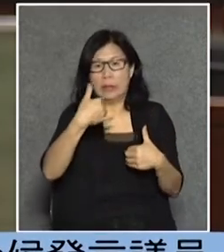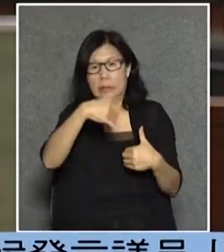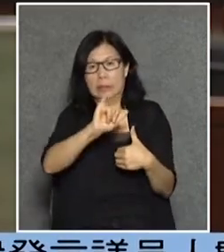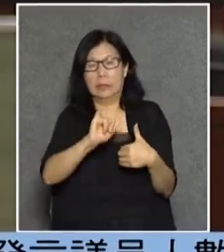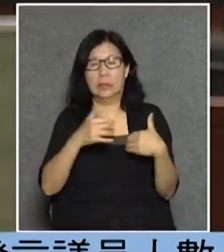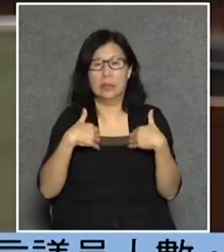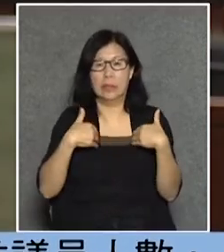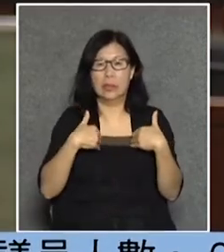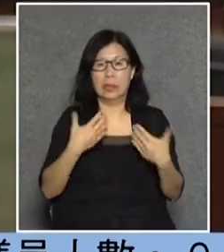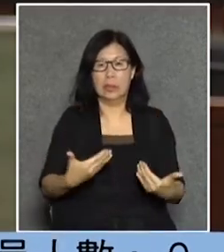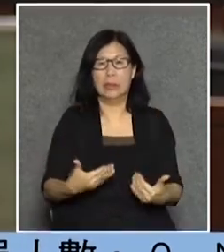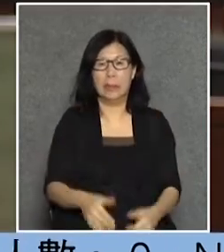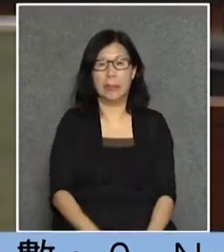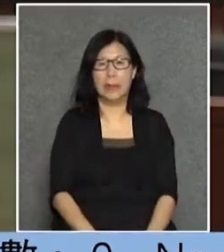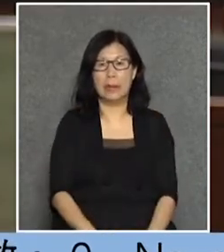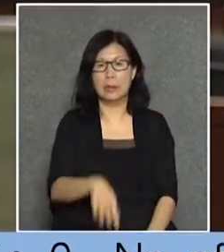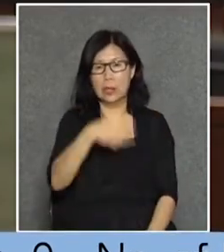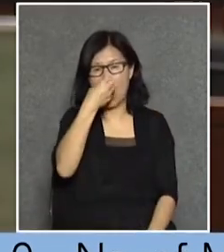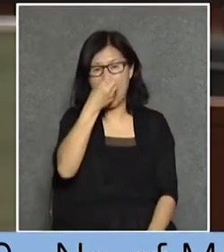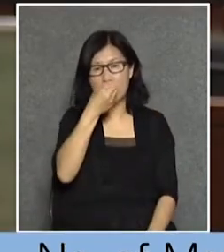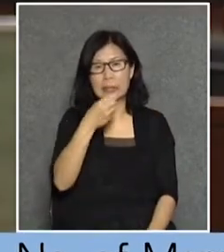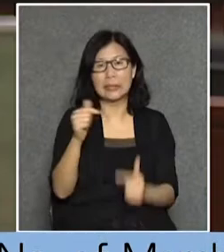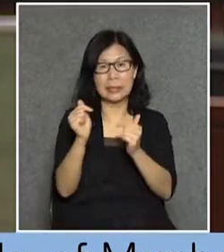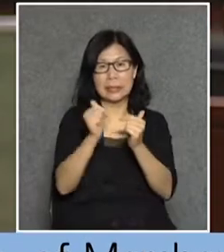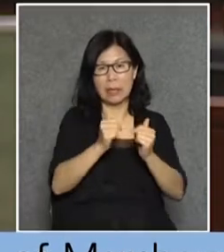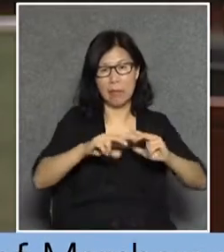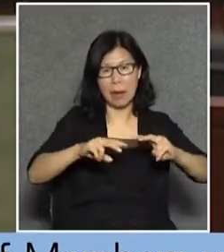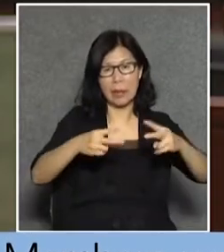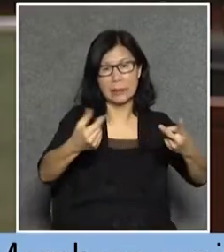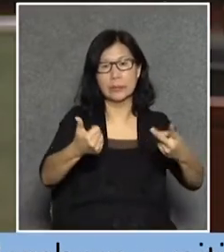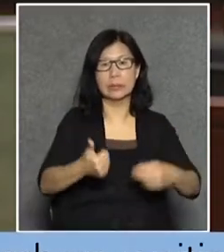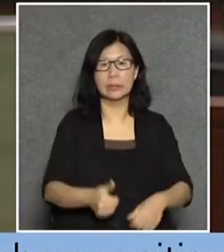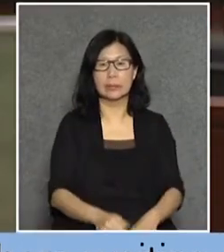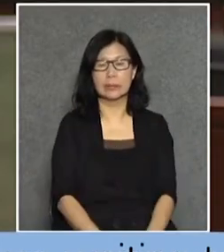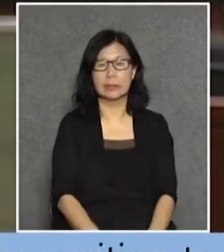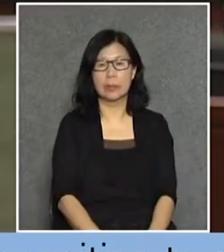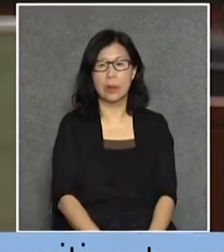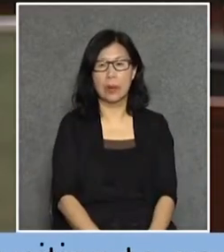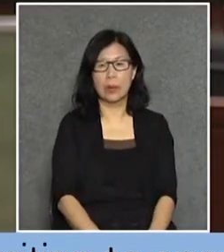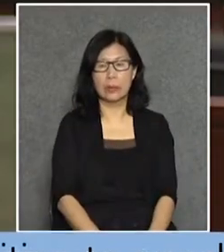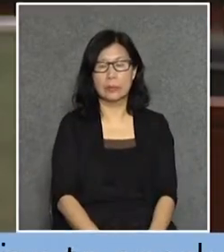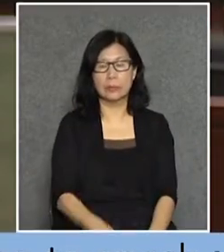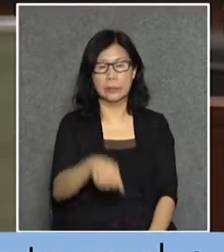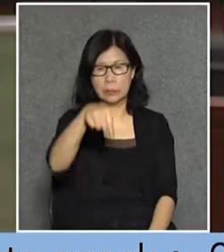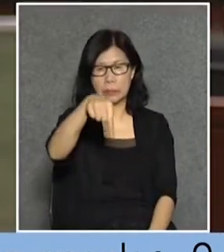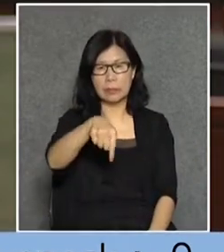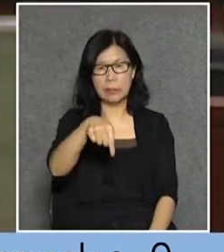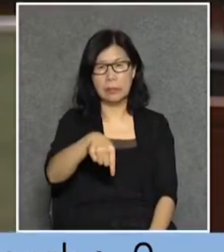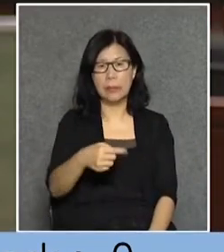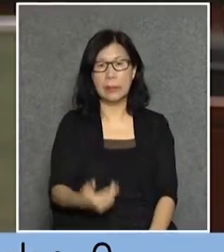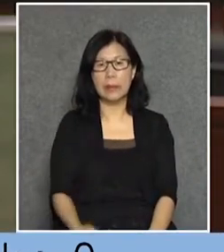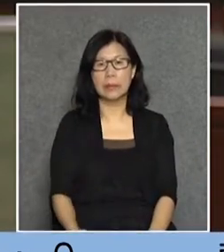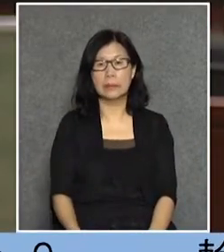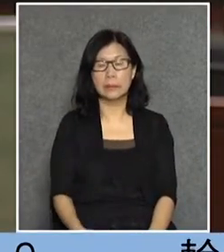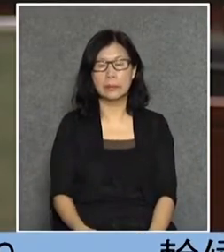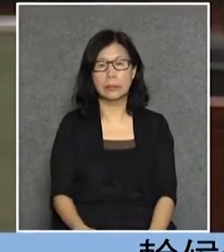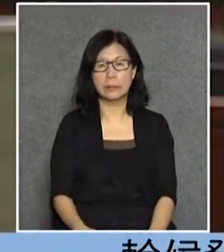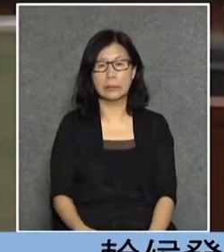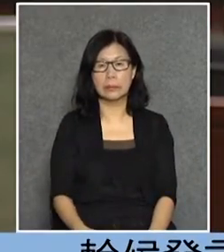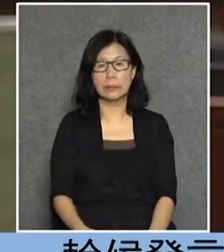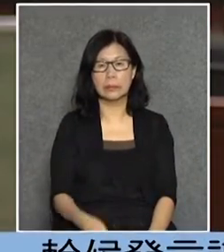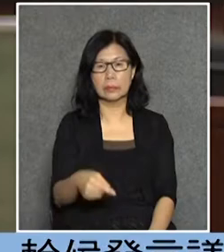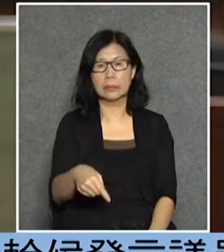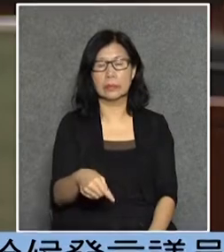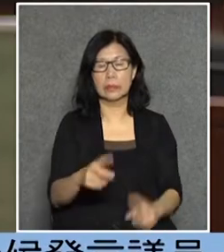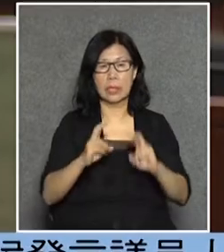沒有他們我們香港是不會動的但是如果我們當我們將我們的